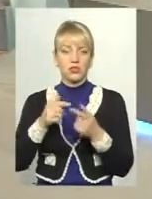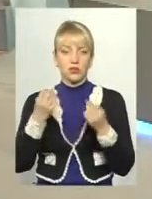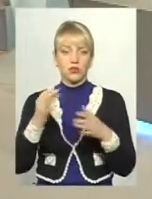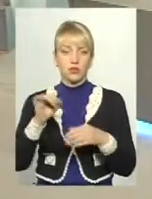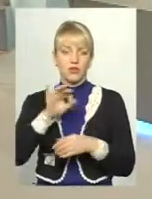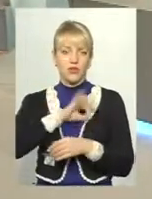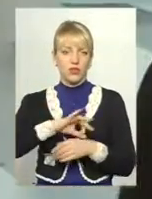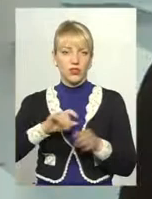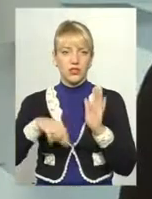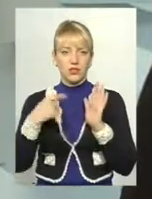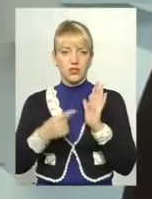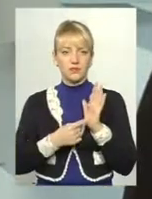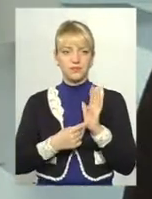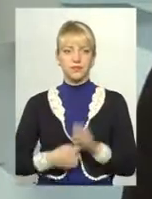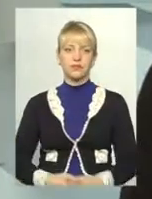його використати?